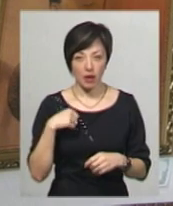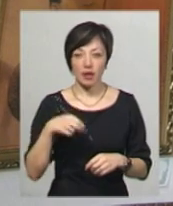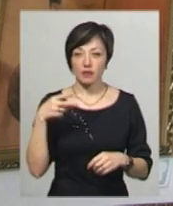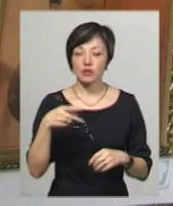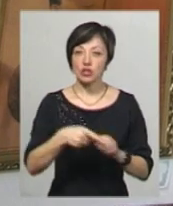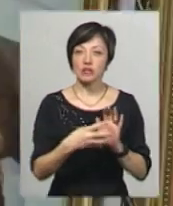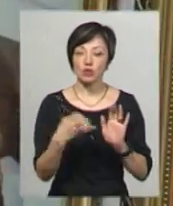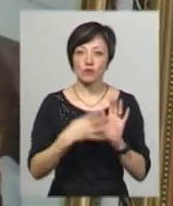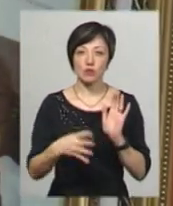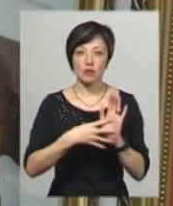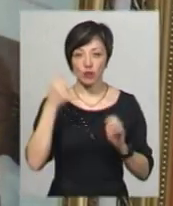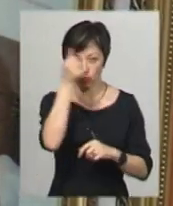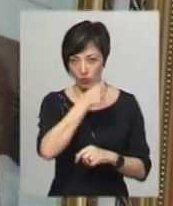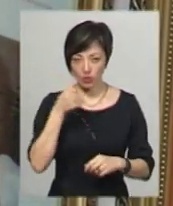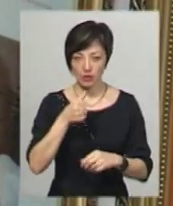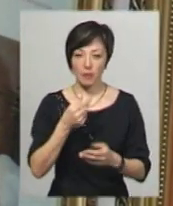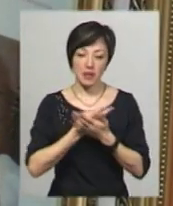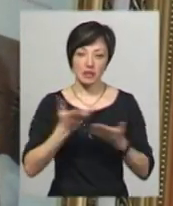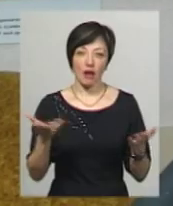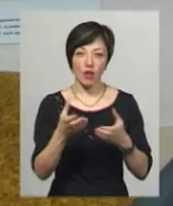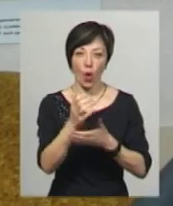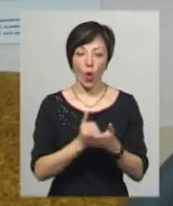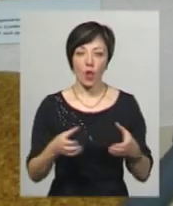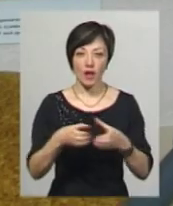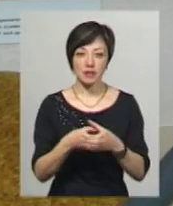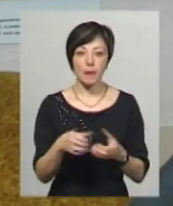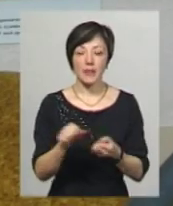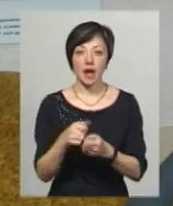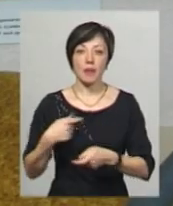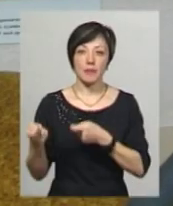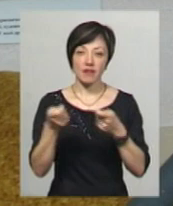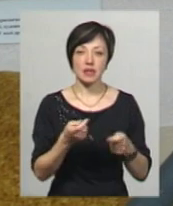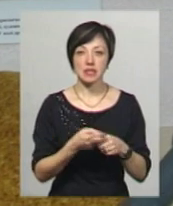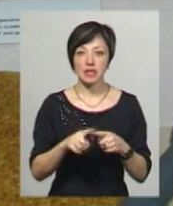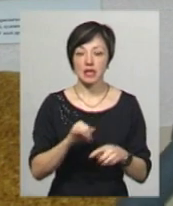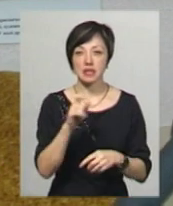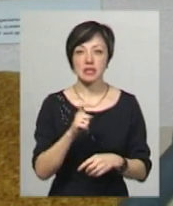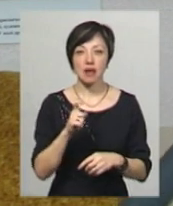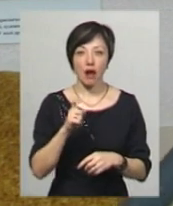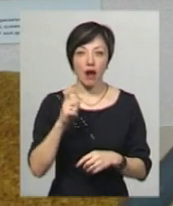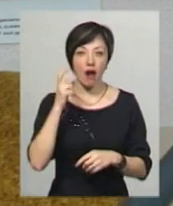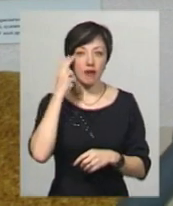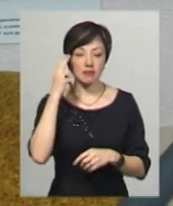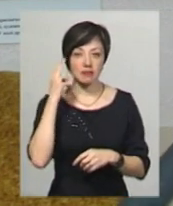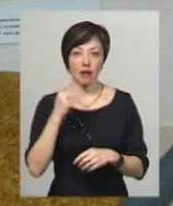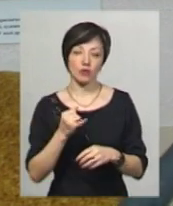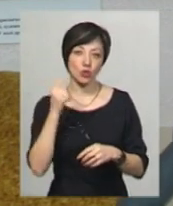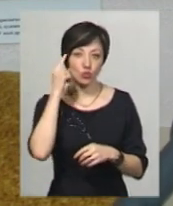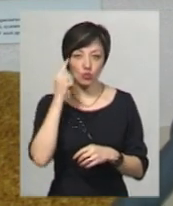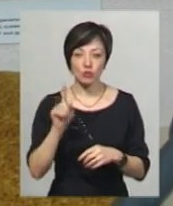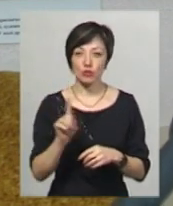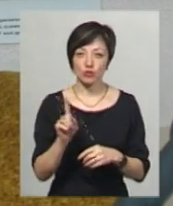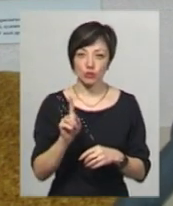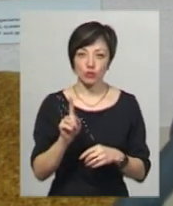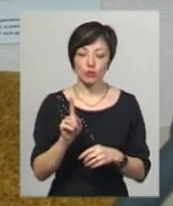1999 році представила колекцію. Матеріал я привезла цей із Казахстану. Думаю, все-таки,